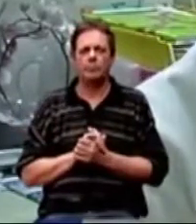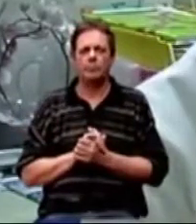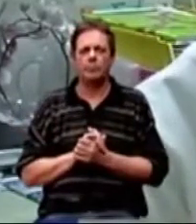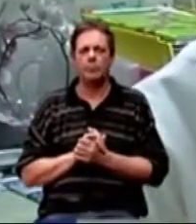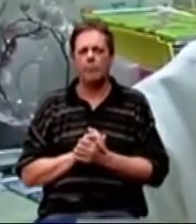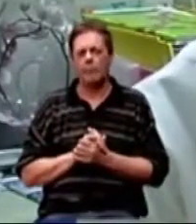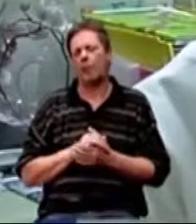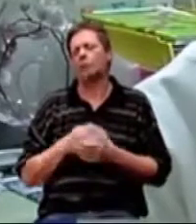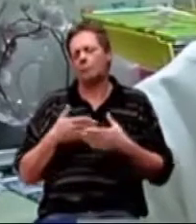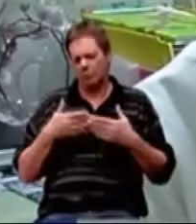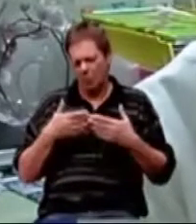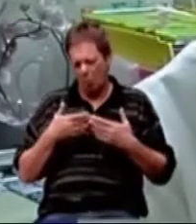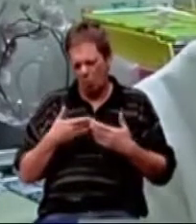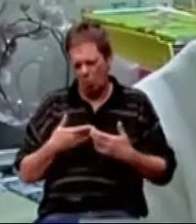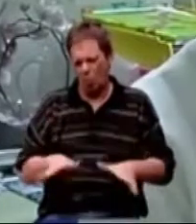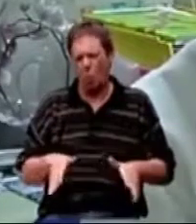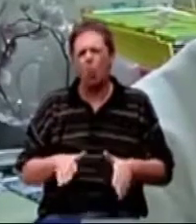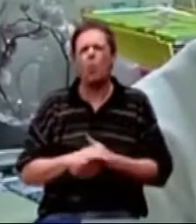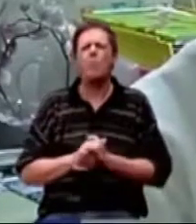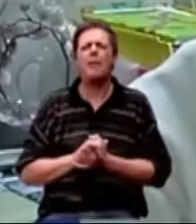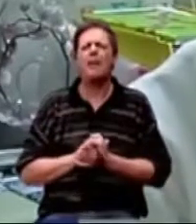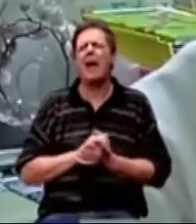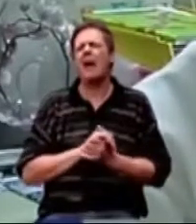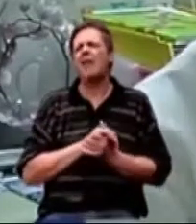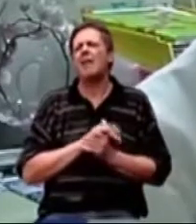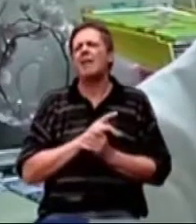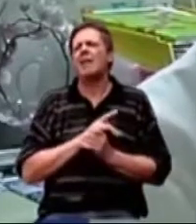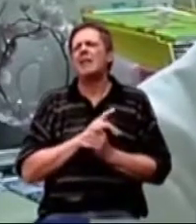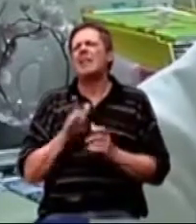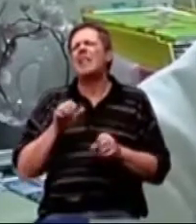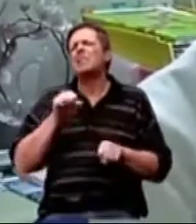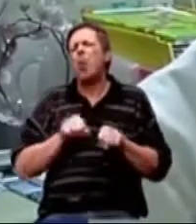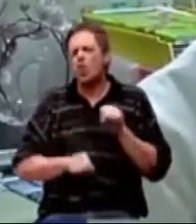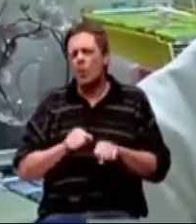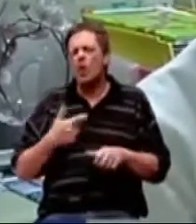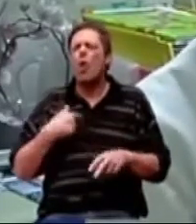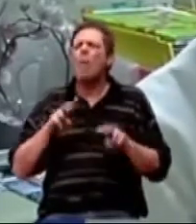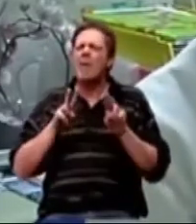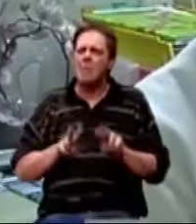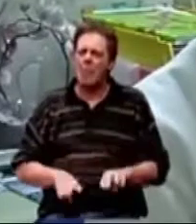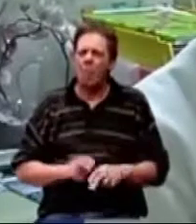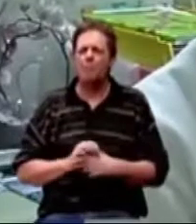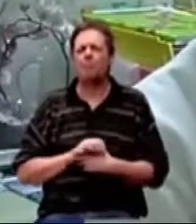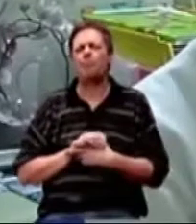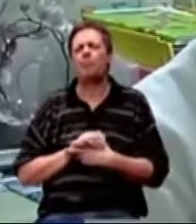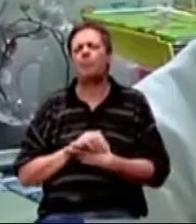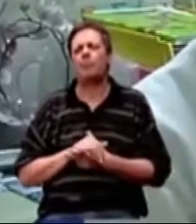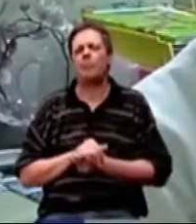Deficita svih tih zapravo kognitivnih osobnosti koje mi imamo, a